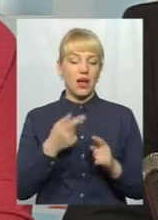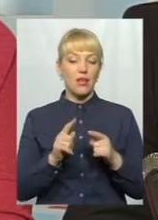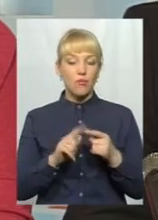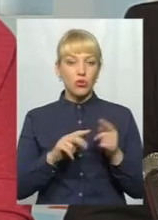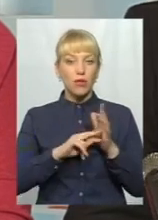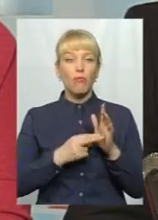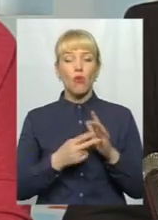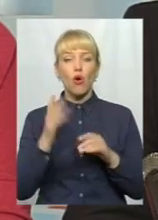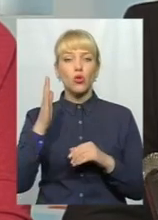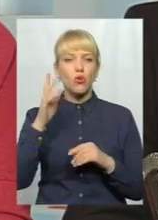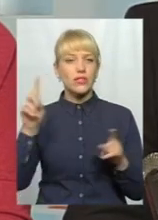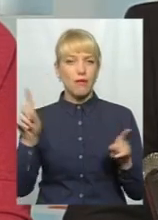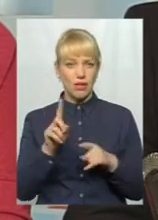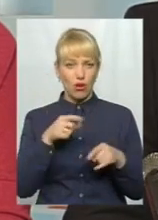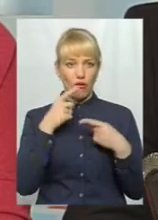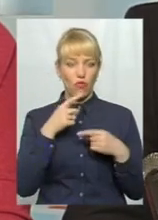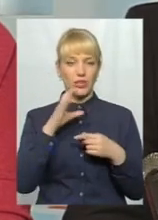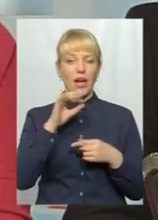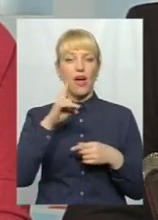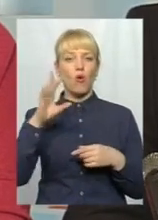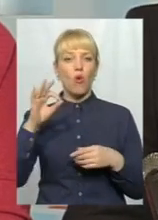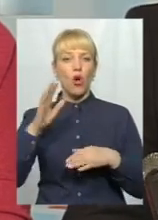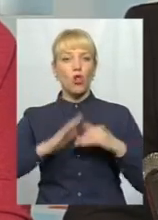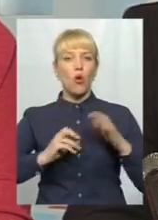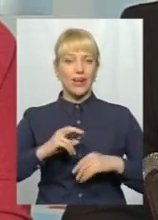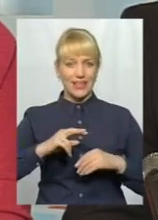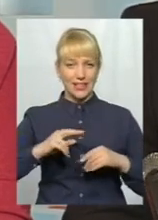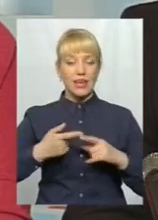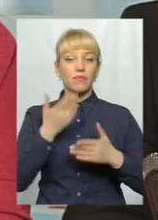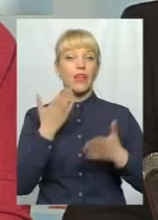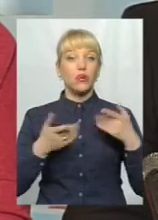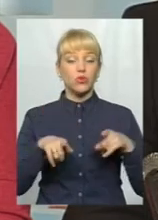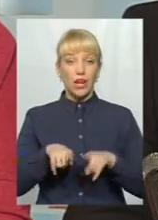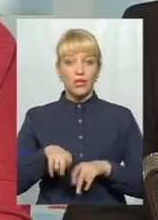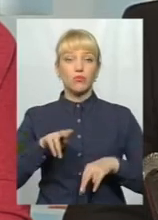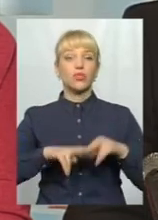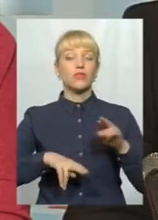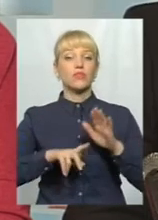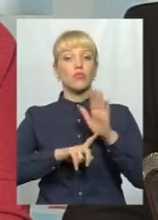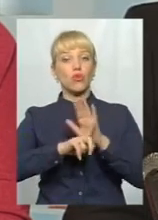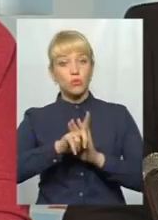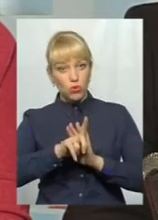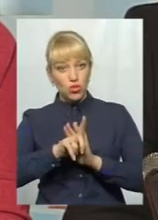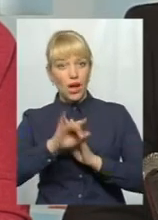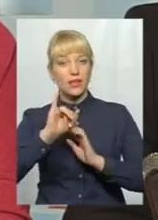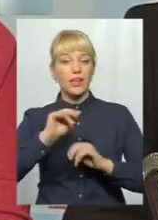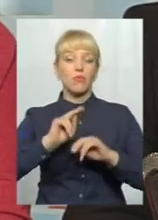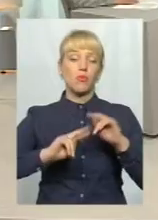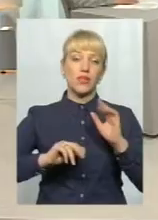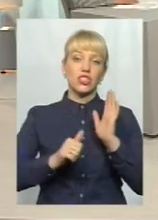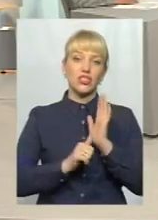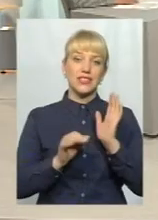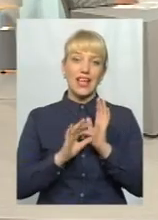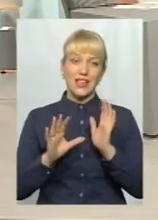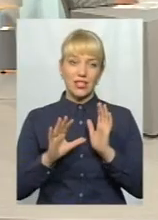сьогоднішній день говорять екологи, якщо таке будівництво буде розпочати і побудує шість гідроелектростанцій, вода